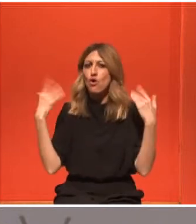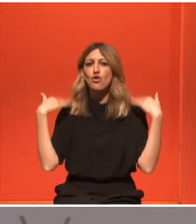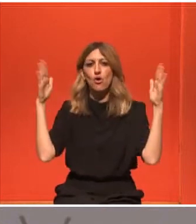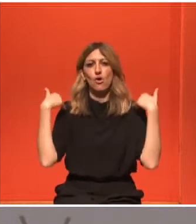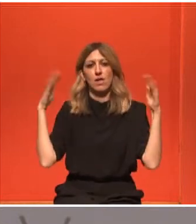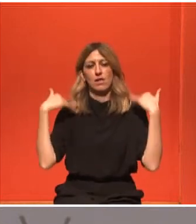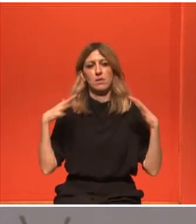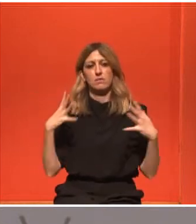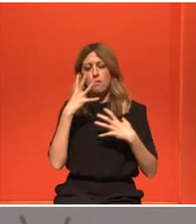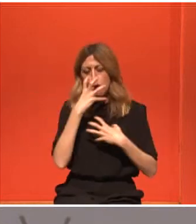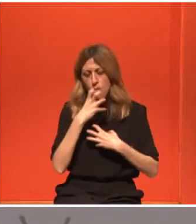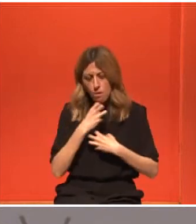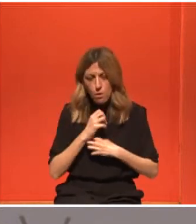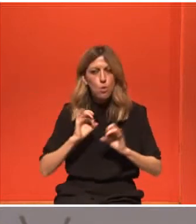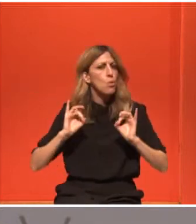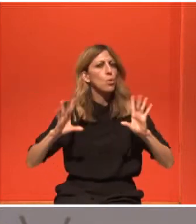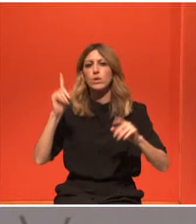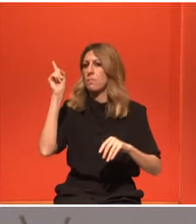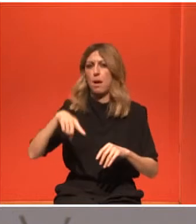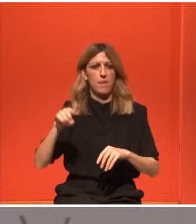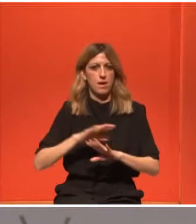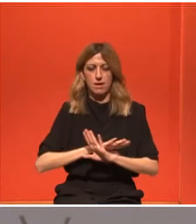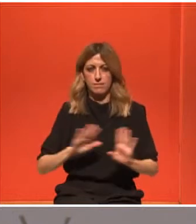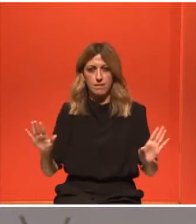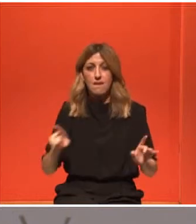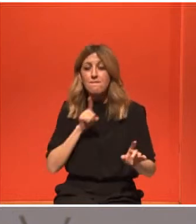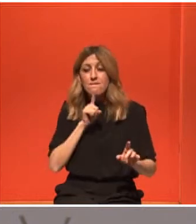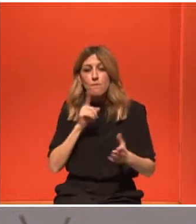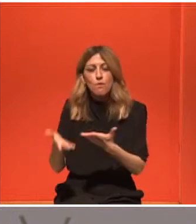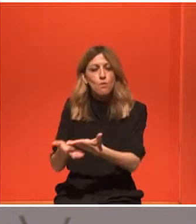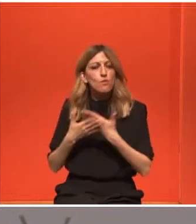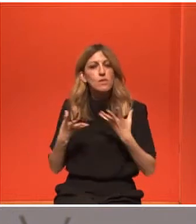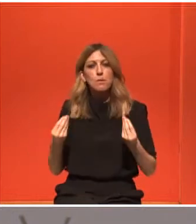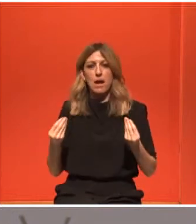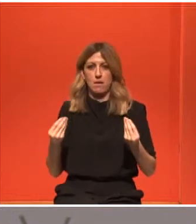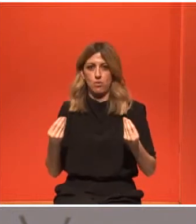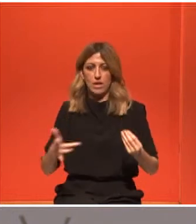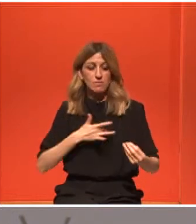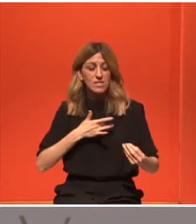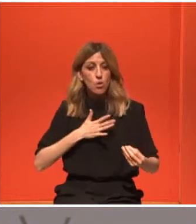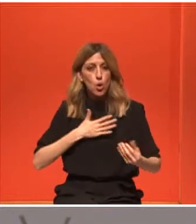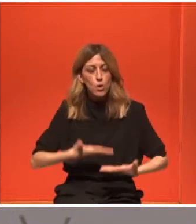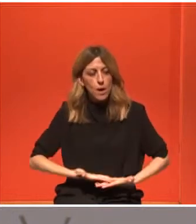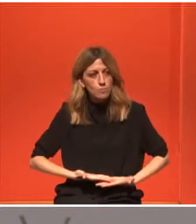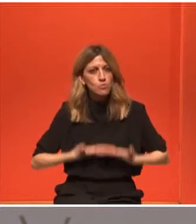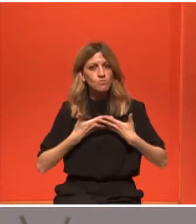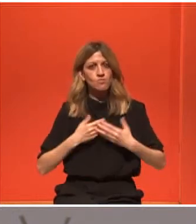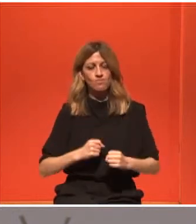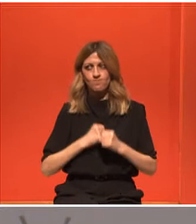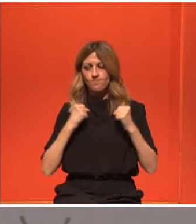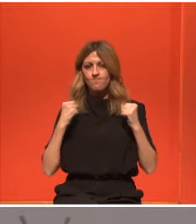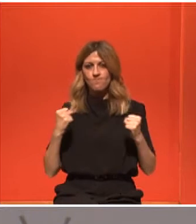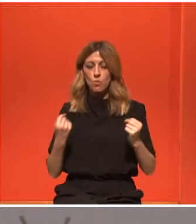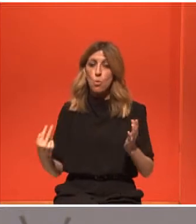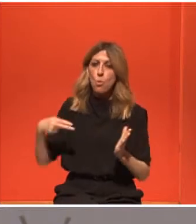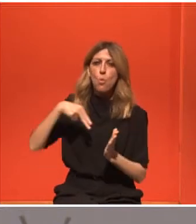σταμάτησα ούτε μία μέρα. Είναι κάτι που με βοήθησε πάρα πολύ αρχικά ψυχολογικά. Να κρατηθώ στα πόδια μου, να κρατηθώ